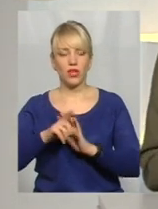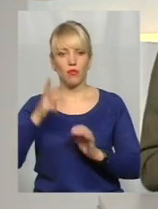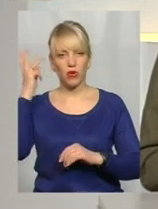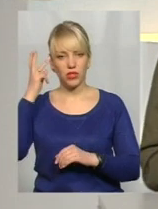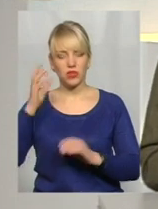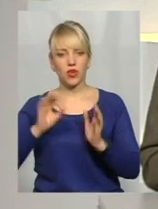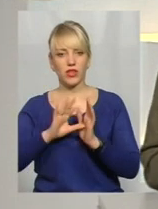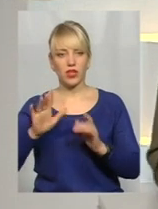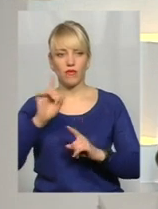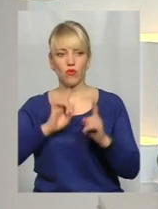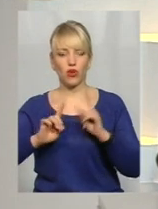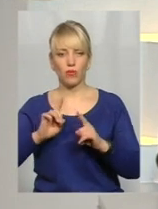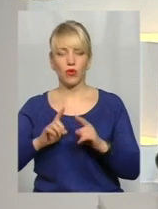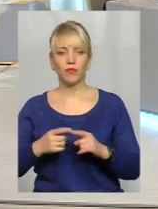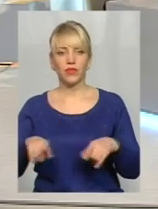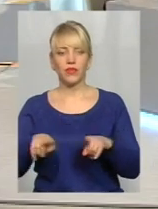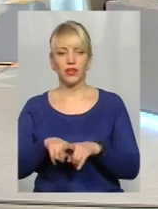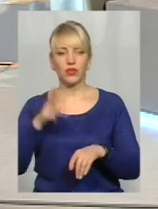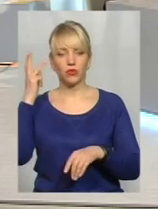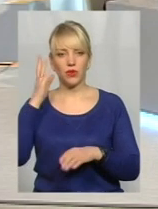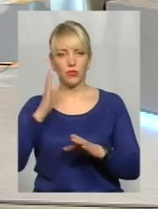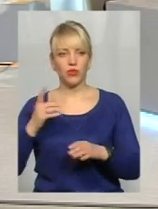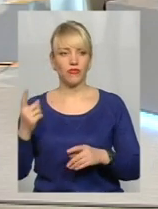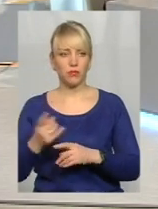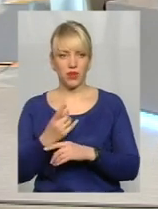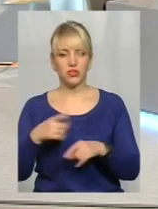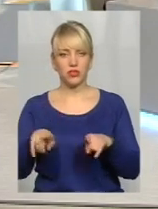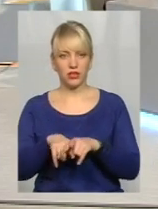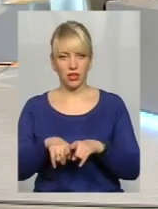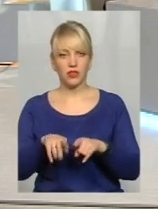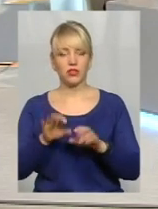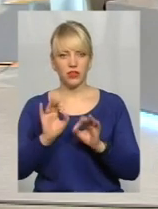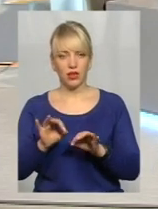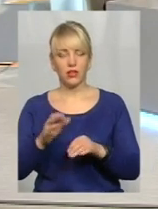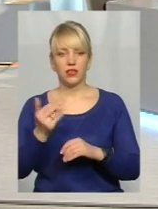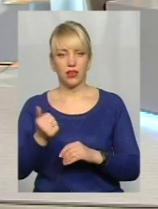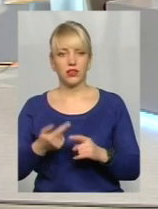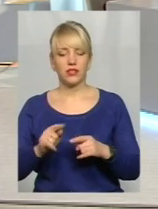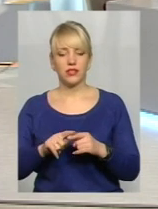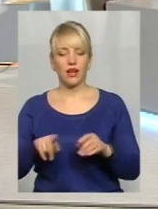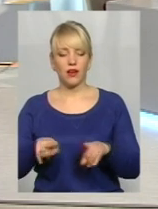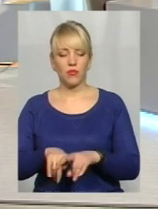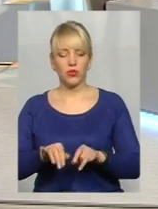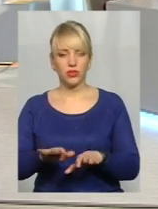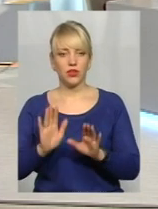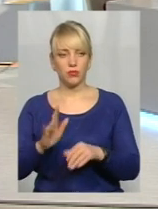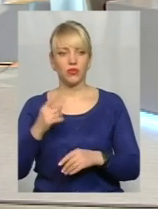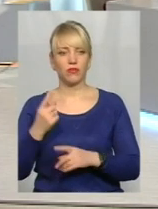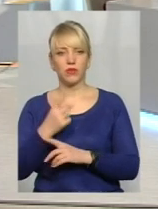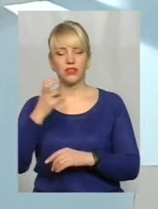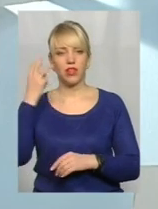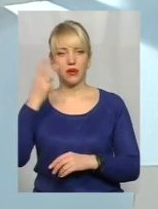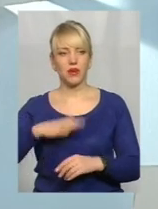енергетичного форуму. Такий у Хмельницькому відбудеться вперше, так Степан? Так, дійсно, можна говорити, що така подія відбудеться вперше на